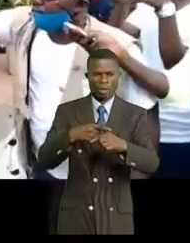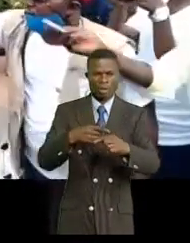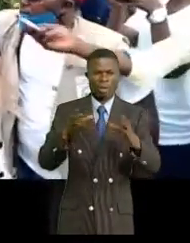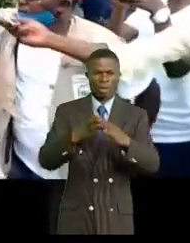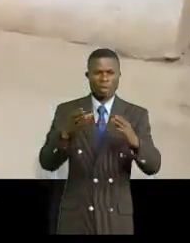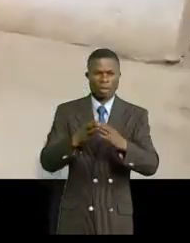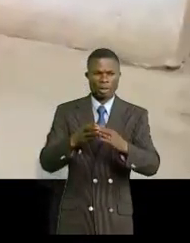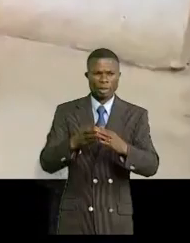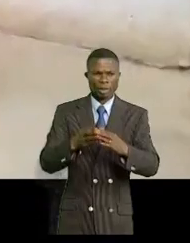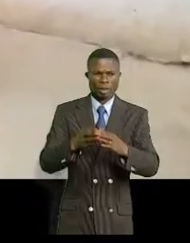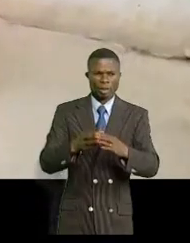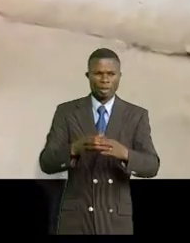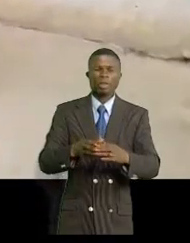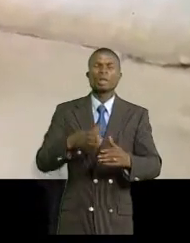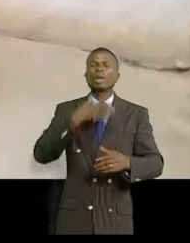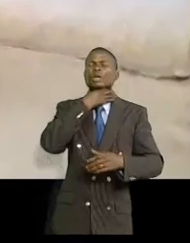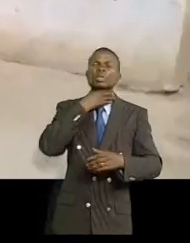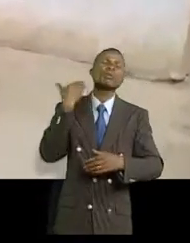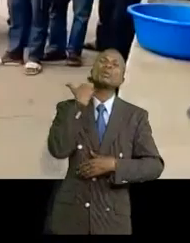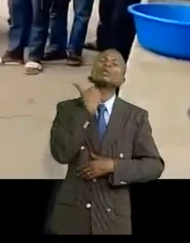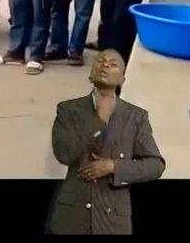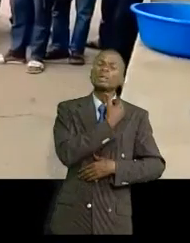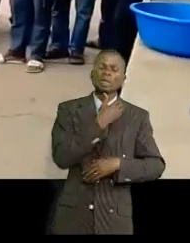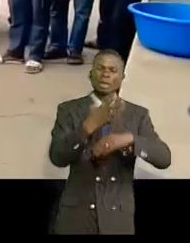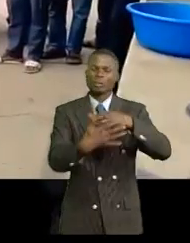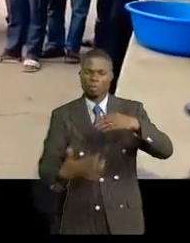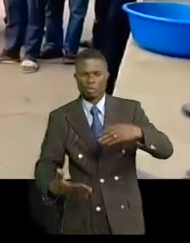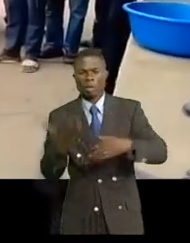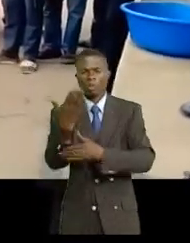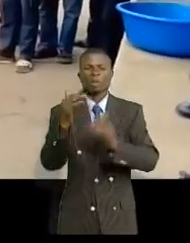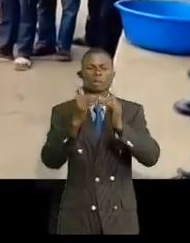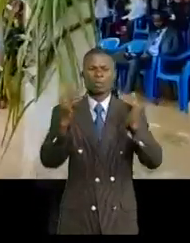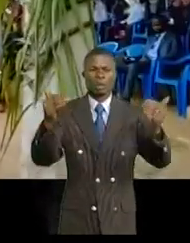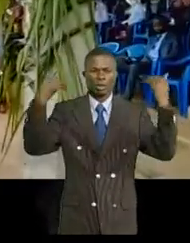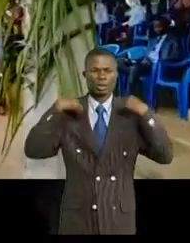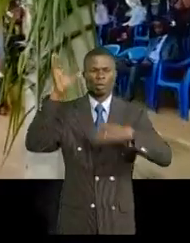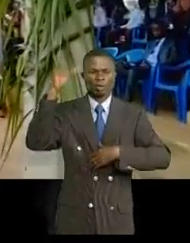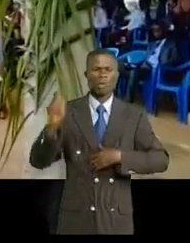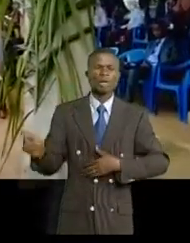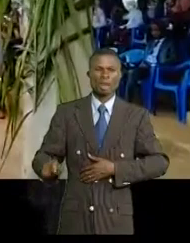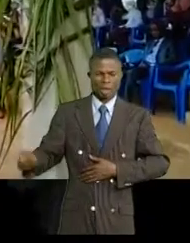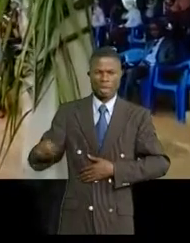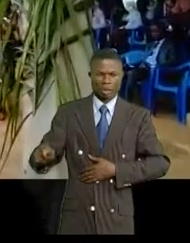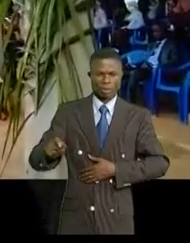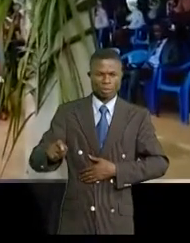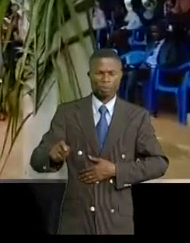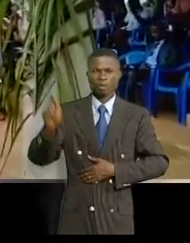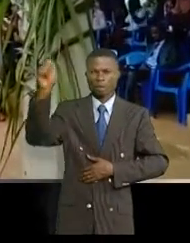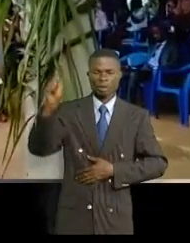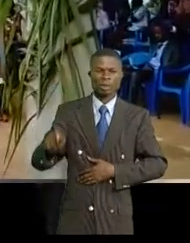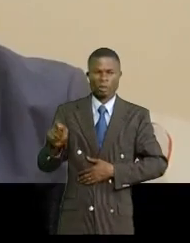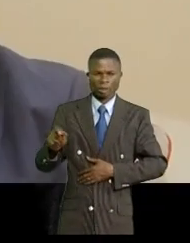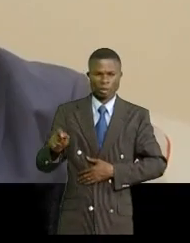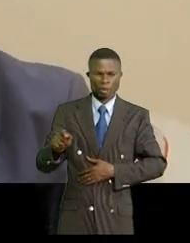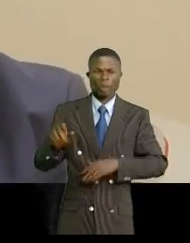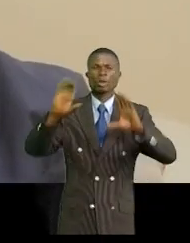Ruth tout en décapitant le chèvre et versé son sang par le chef Koutimi de ces territoires qui composent La Chuapa Au moins